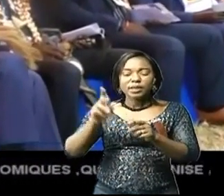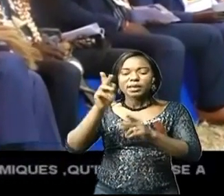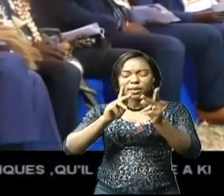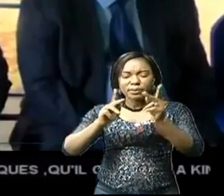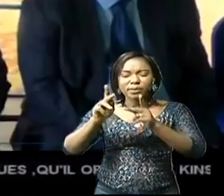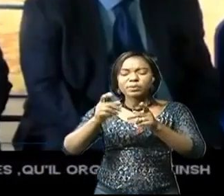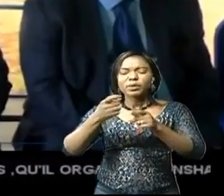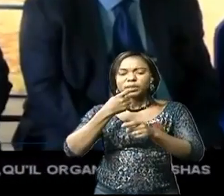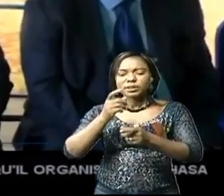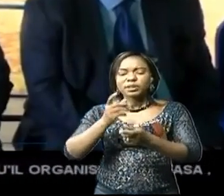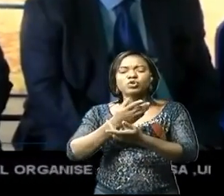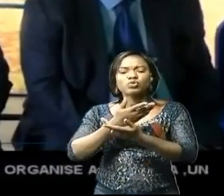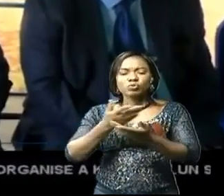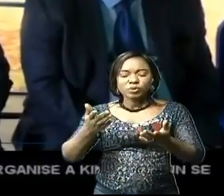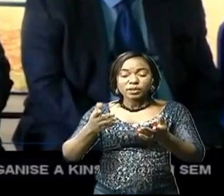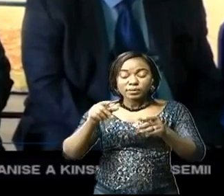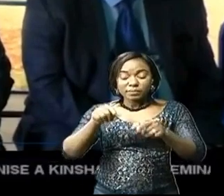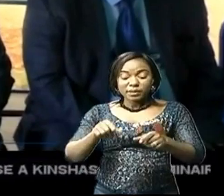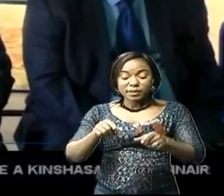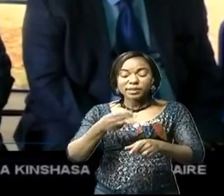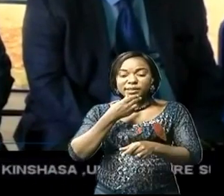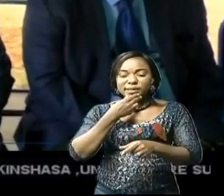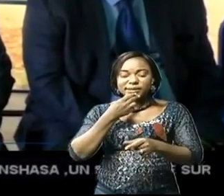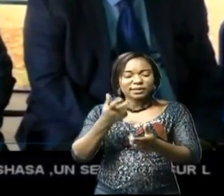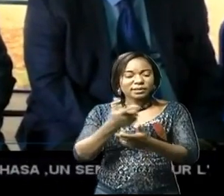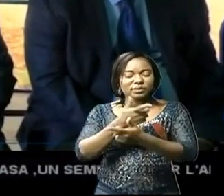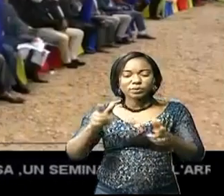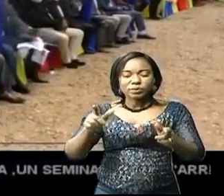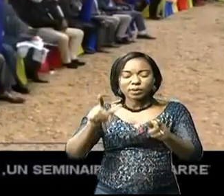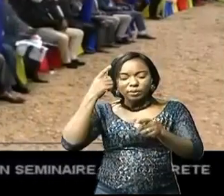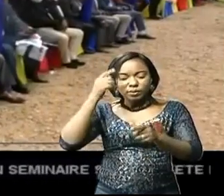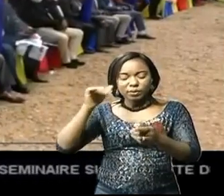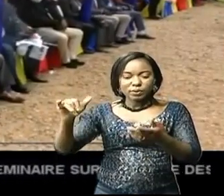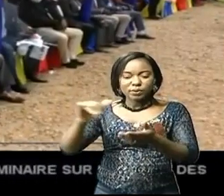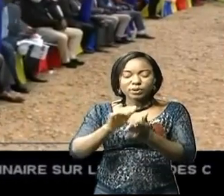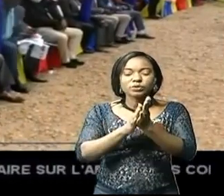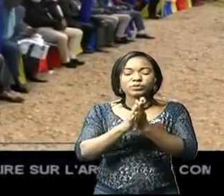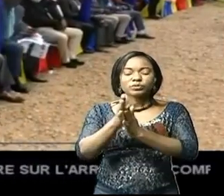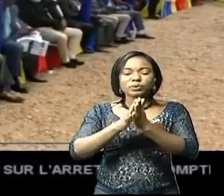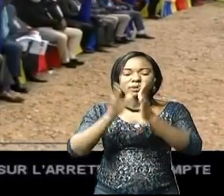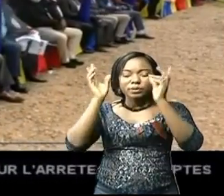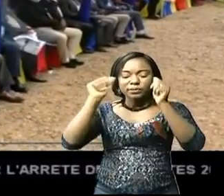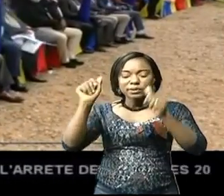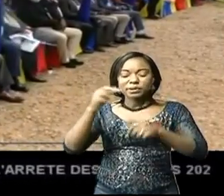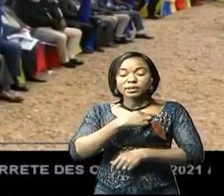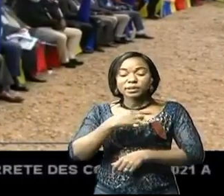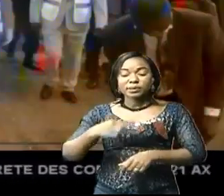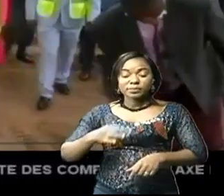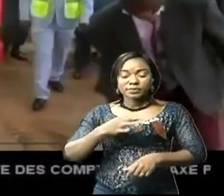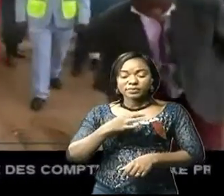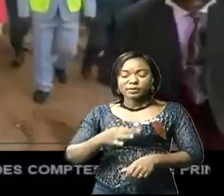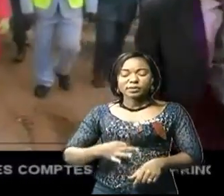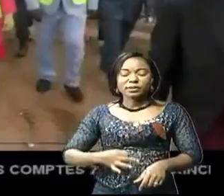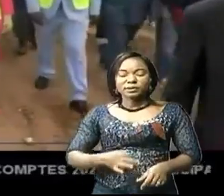enfin désenclavé, selon les souhaits du Commando suprême, Félix Antoine Tshisekedi-Chilombo.